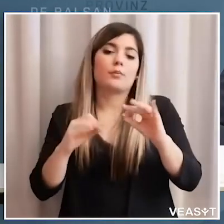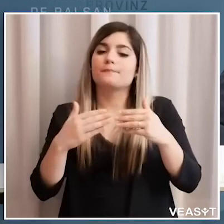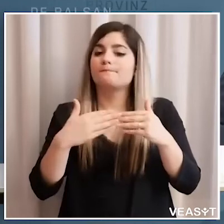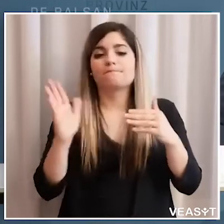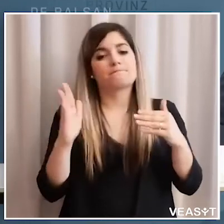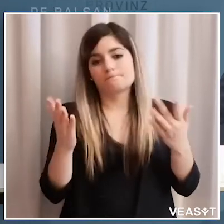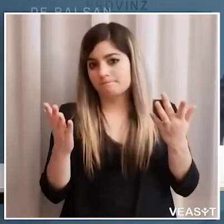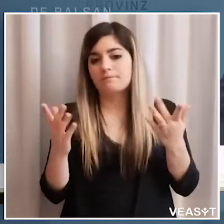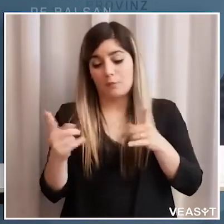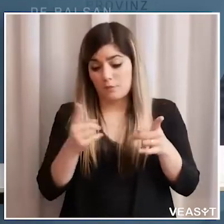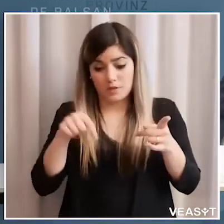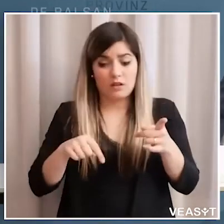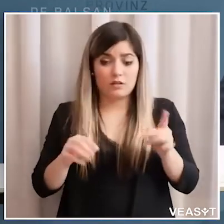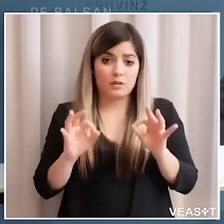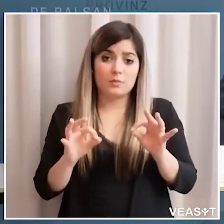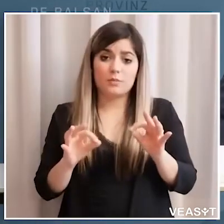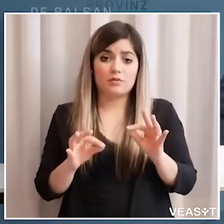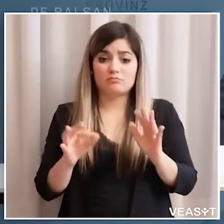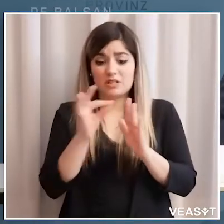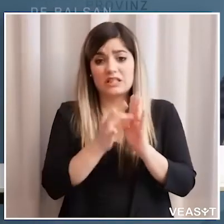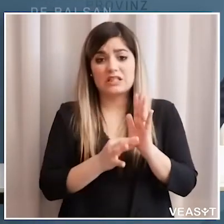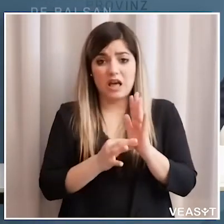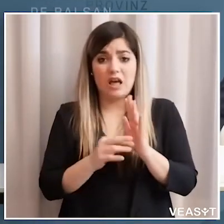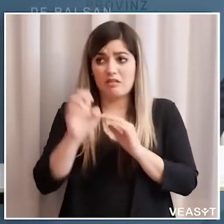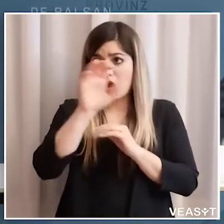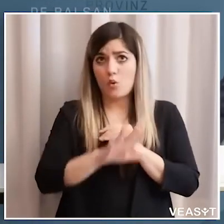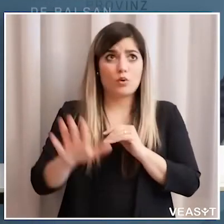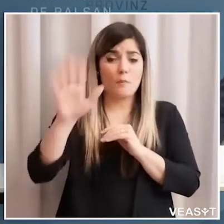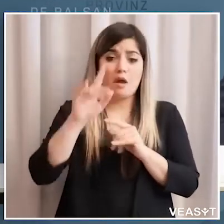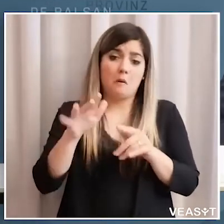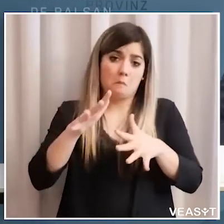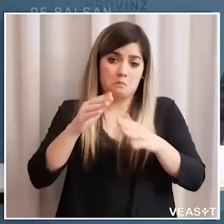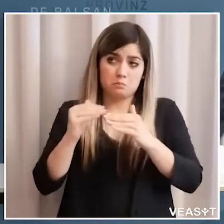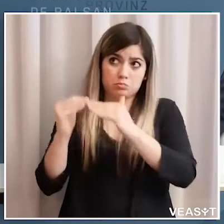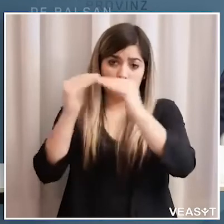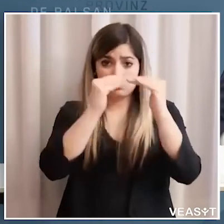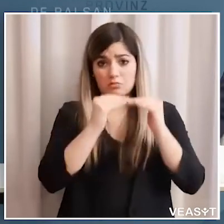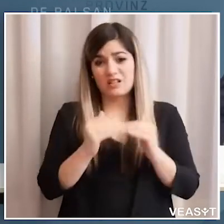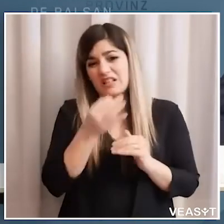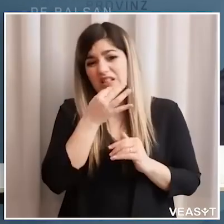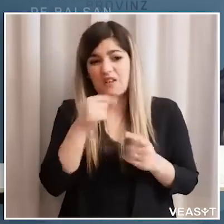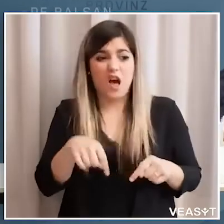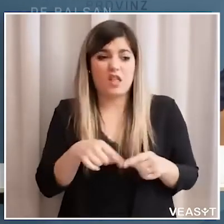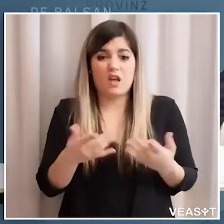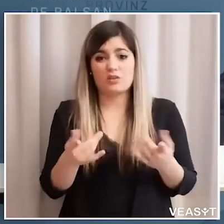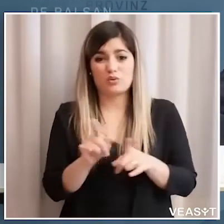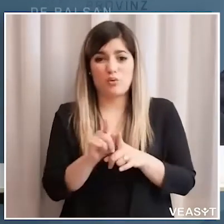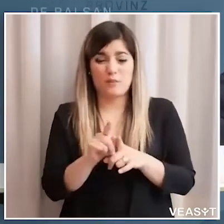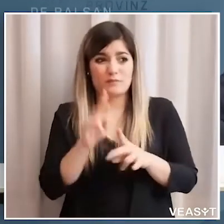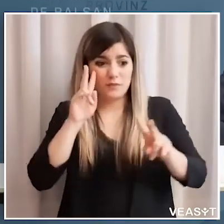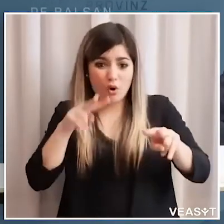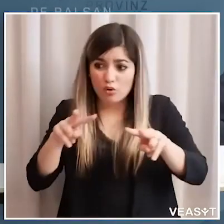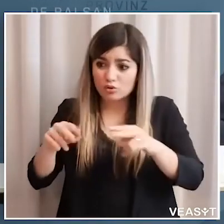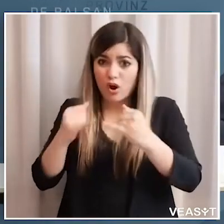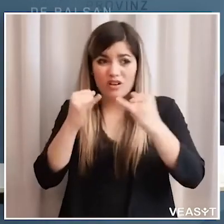soprattutto in questo momento dove ormai gli standards a livello europeo si sono anche omogenizzati perciò non avrebbe più senso anche